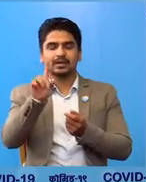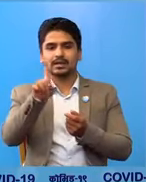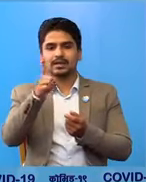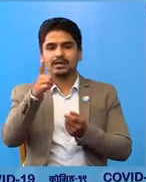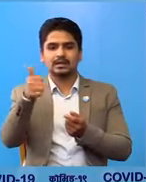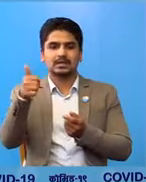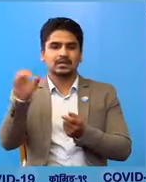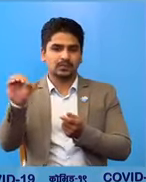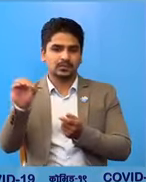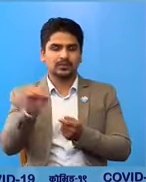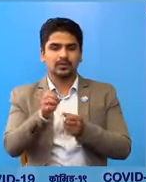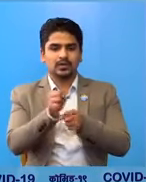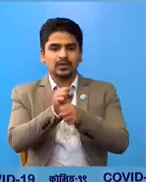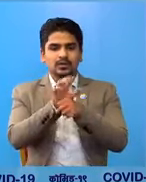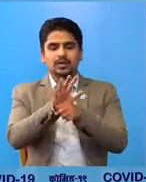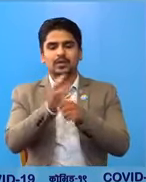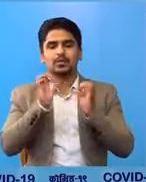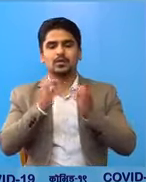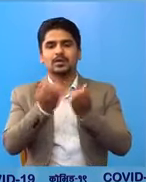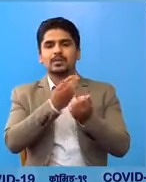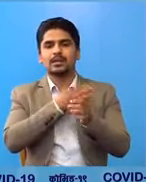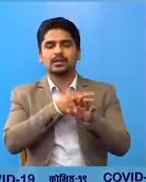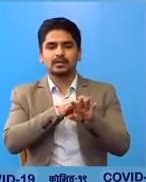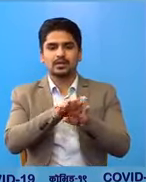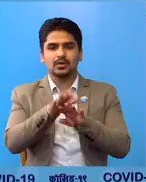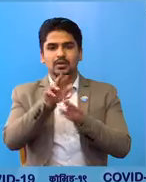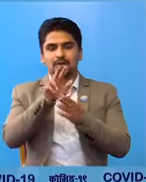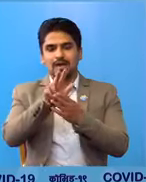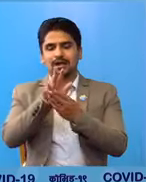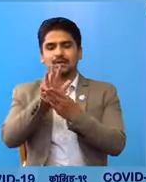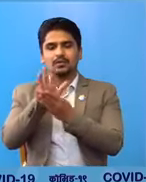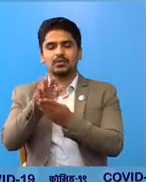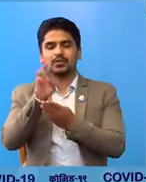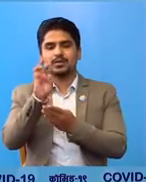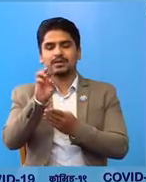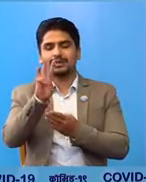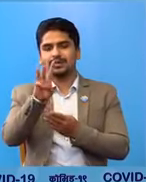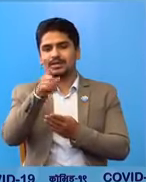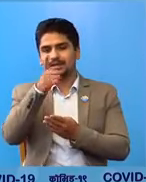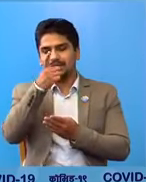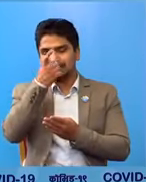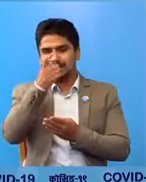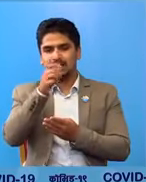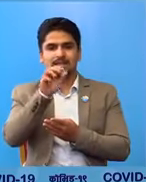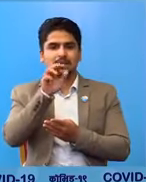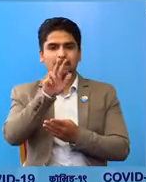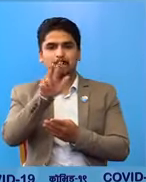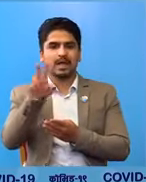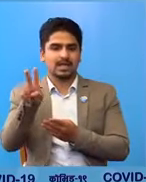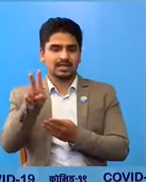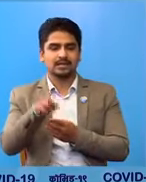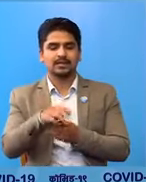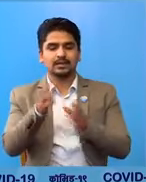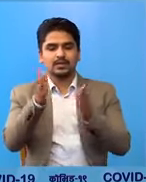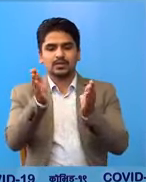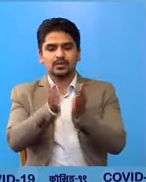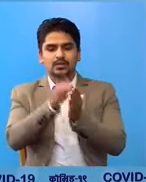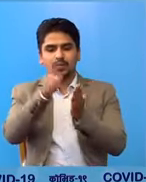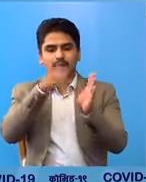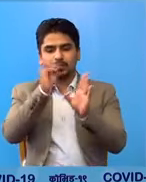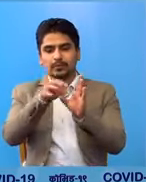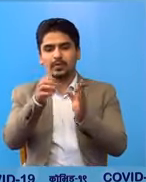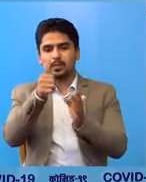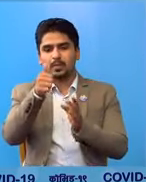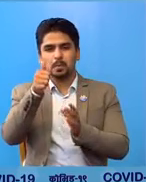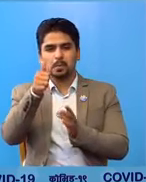रशक्रिया परिवकर्ता 29,382 जम्मा इंट्री गरिये को संख्या 65